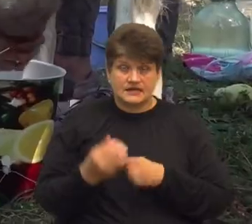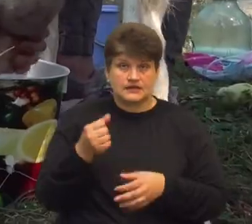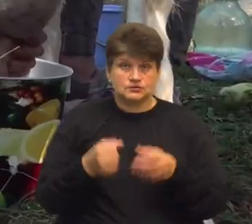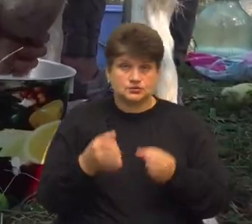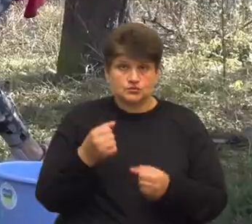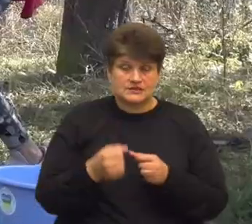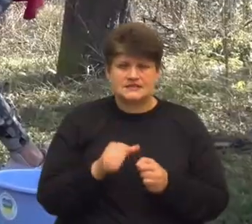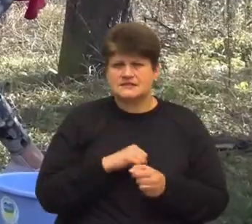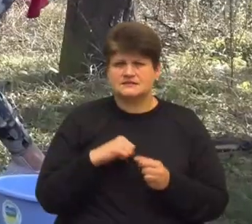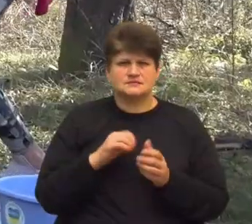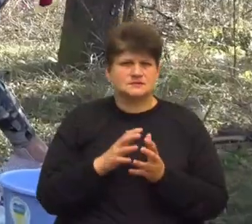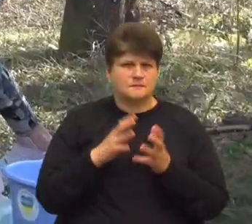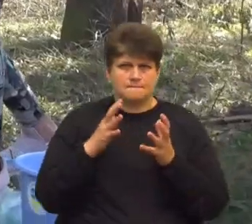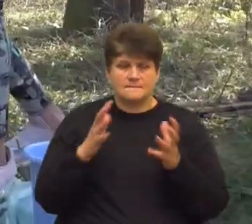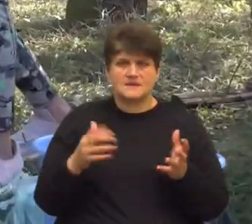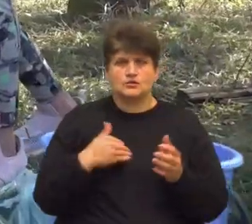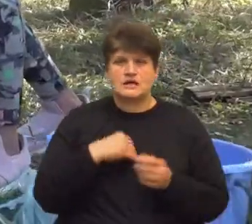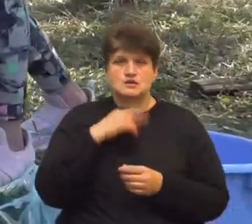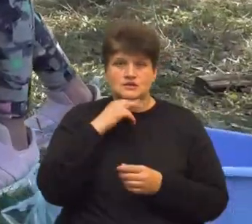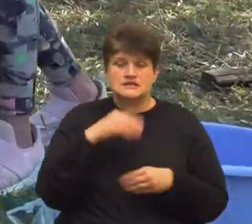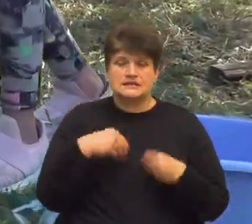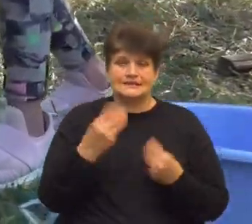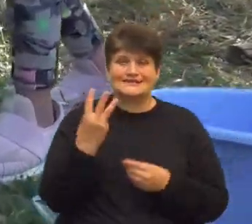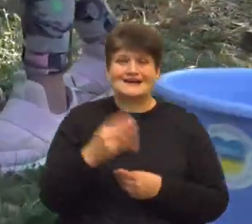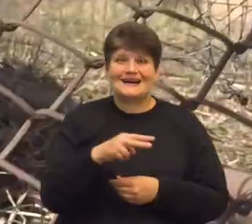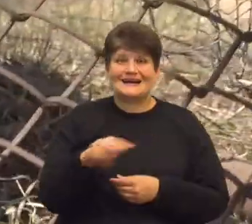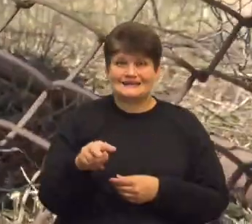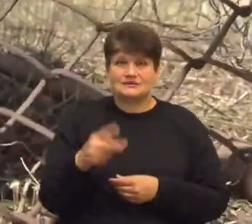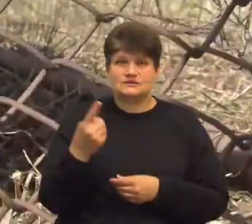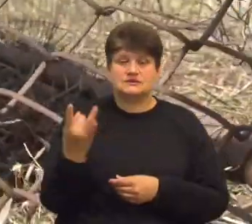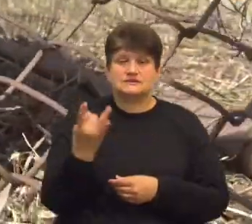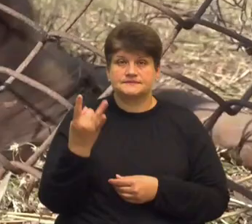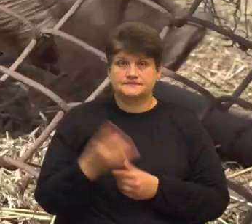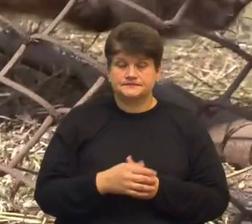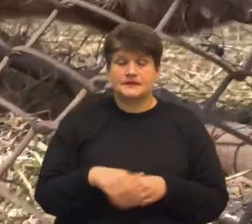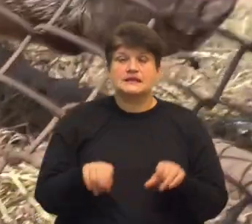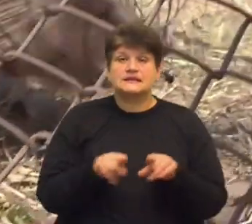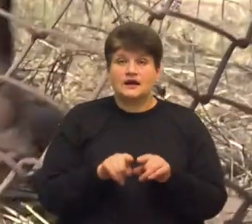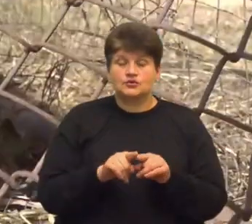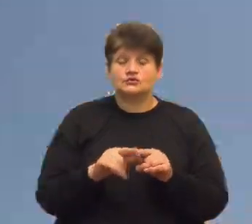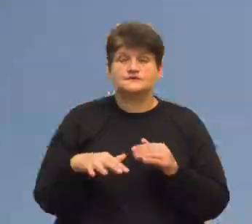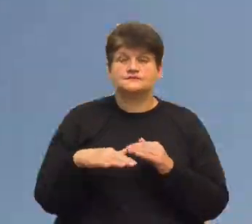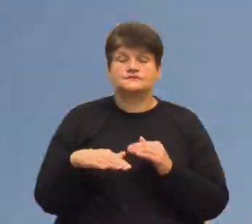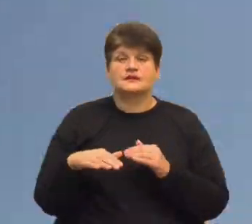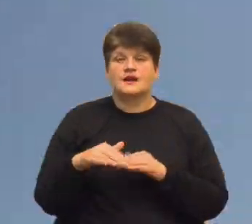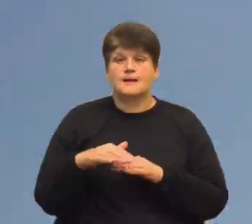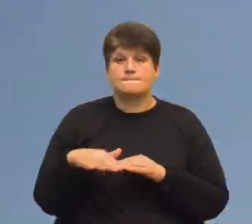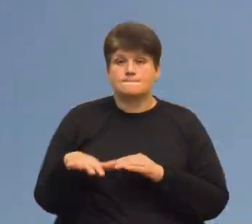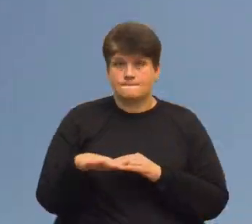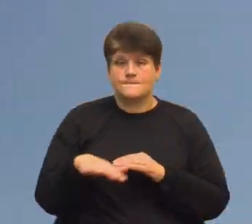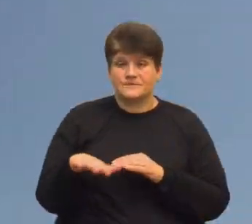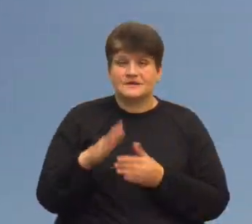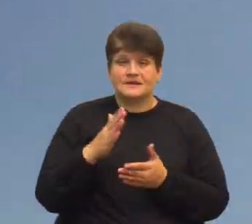Найбільше в нас коза дає три літри за раз. Також на подвір'ї сім'ї Гриців є кабанчик та